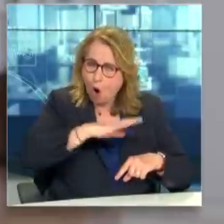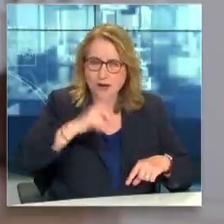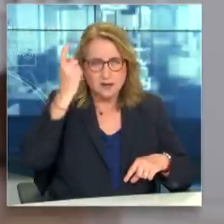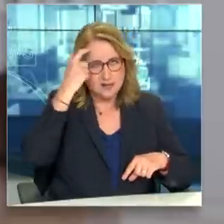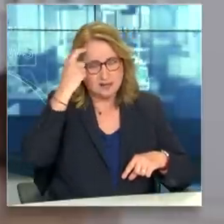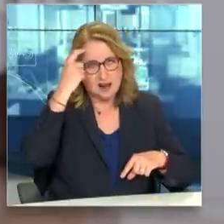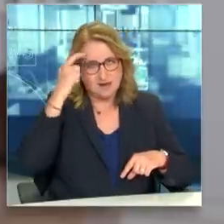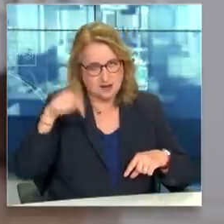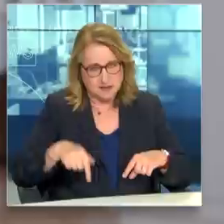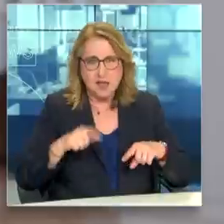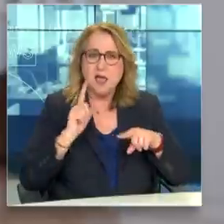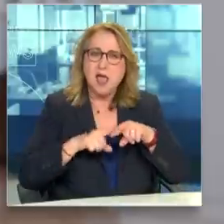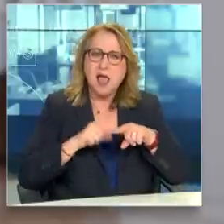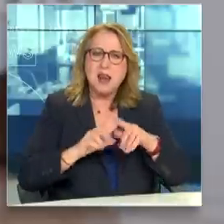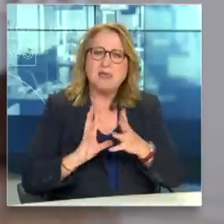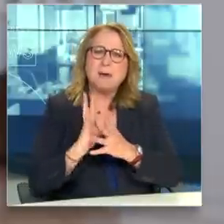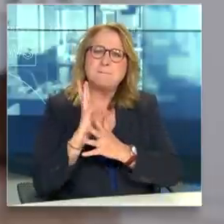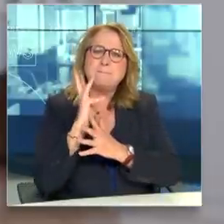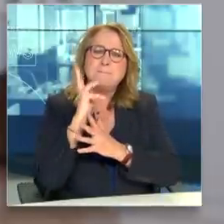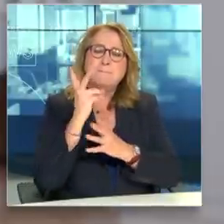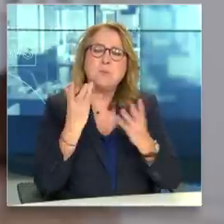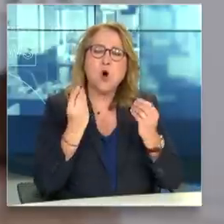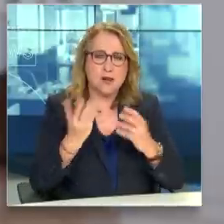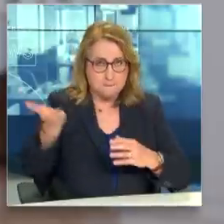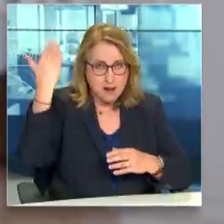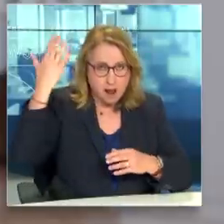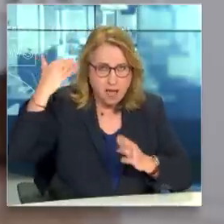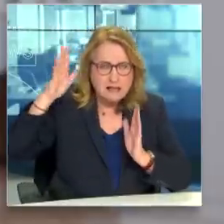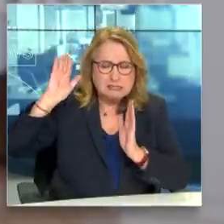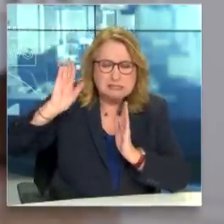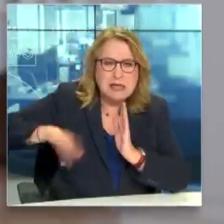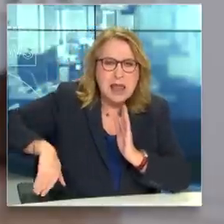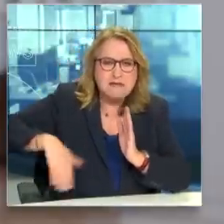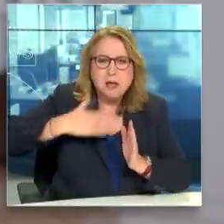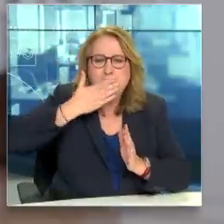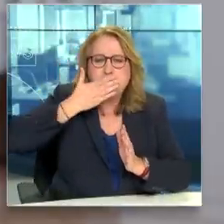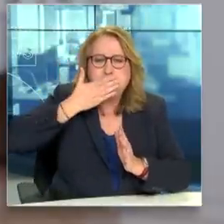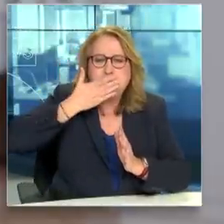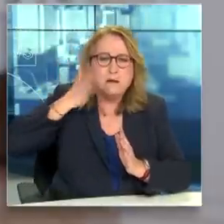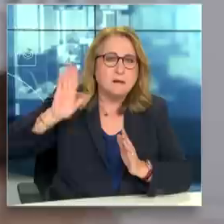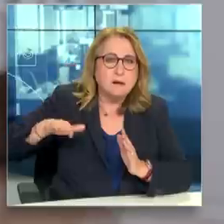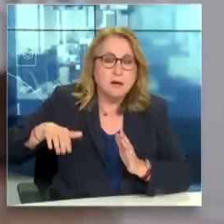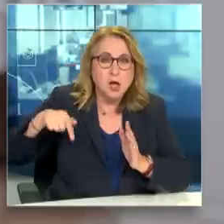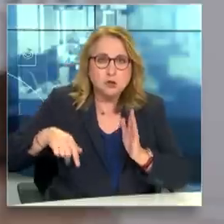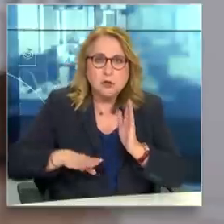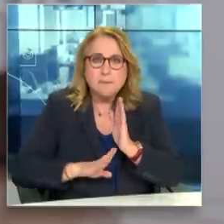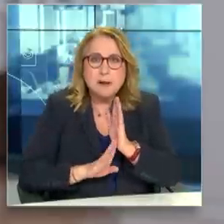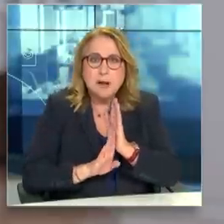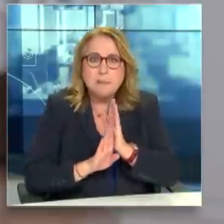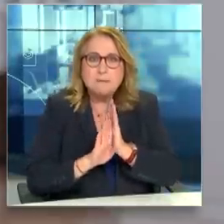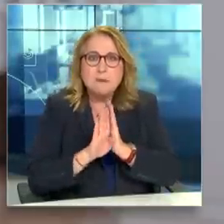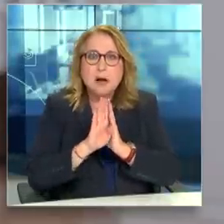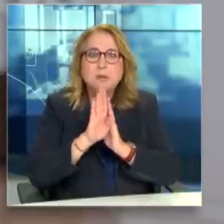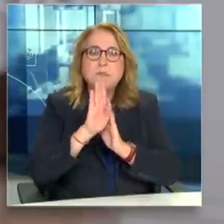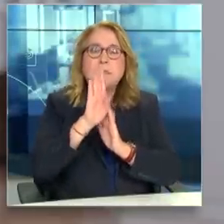ουραγός είναι ήδη πρωταγωνιστή στην Ευρώπη. Παρουσιάζει δυναμικό ρυθμό ανάπτυξης, αλλά και την μεγαλύτερη